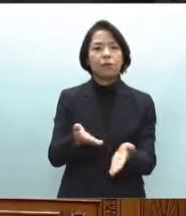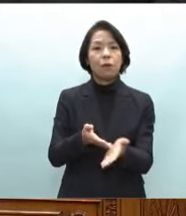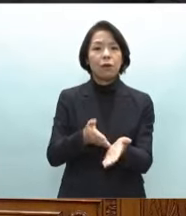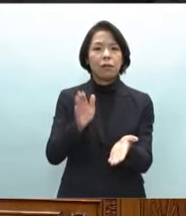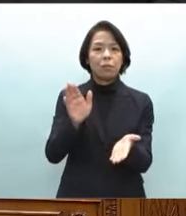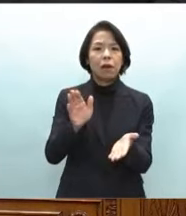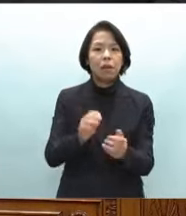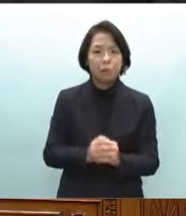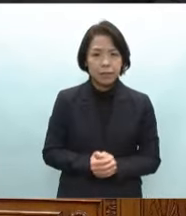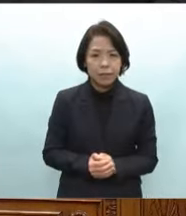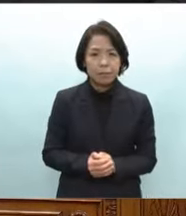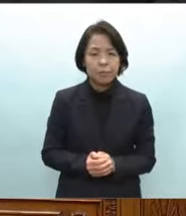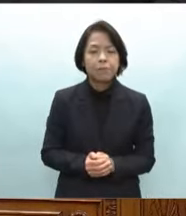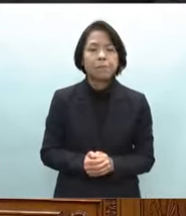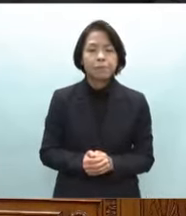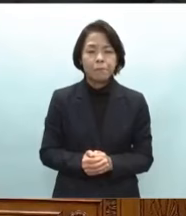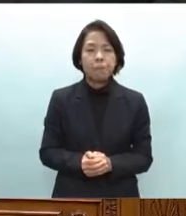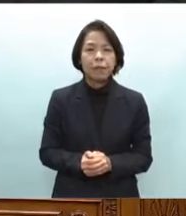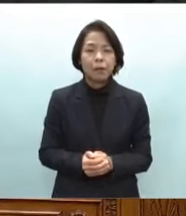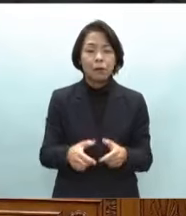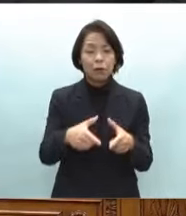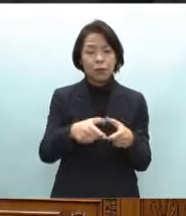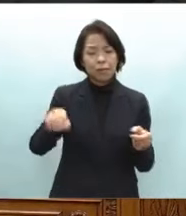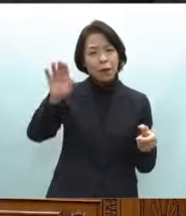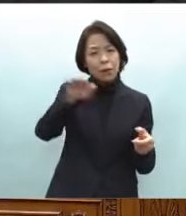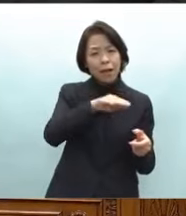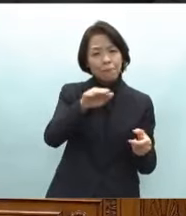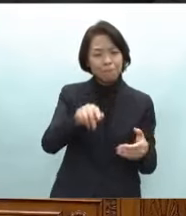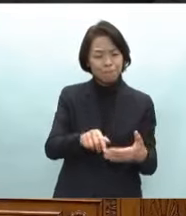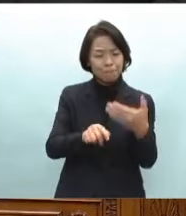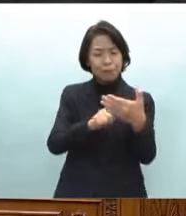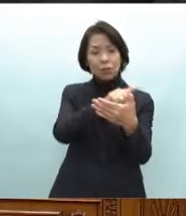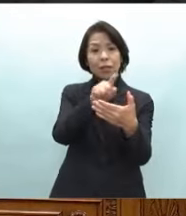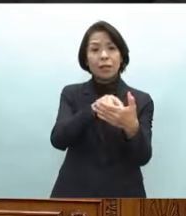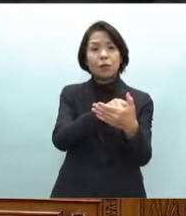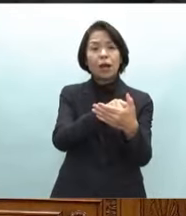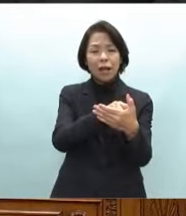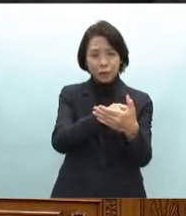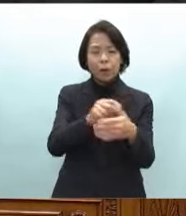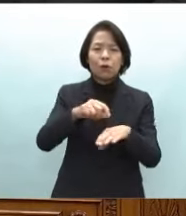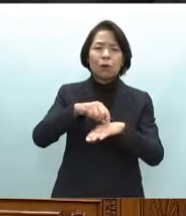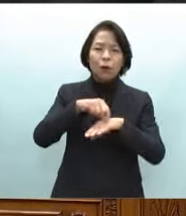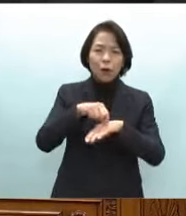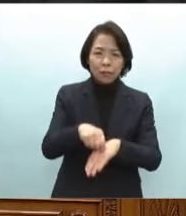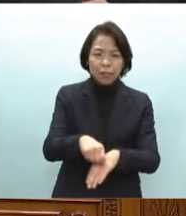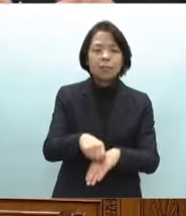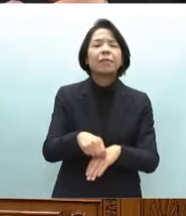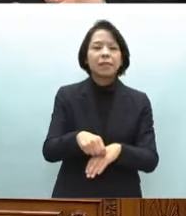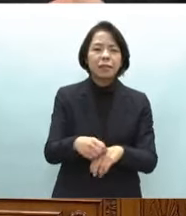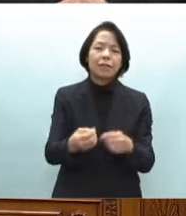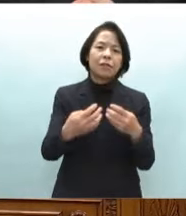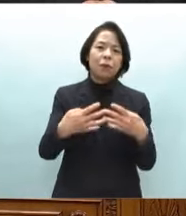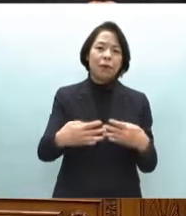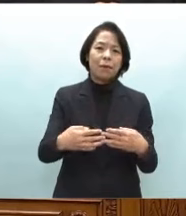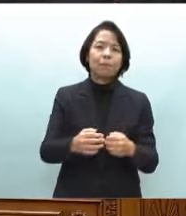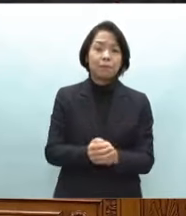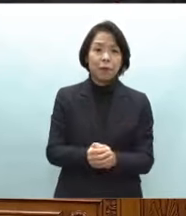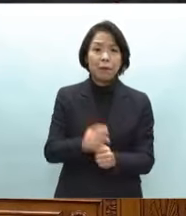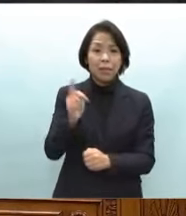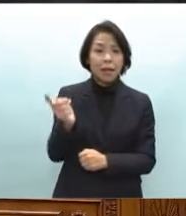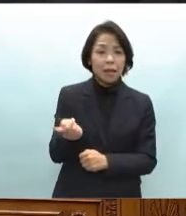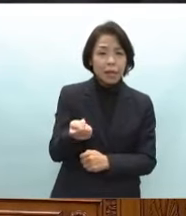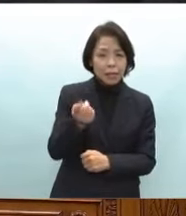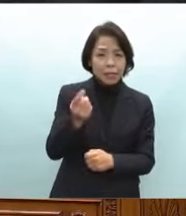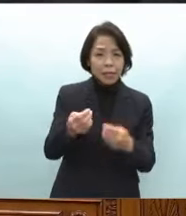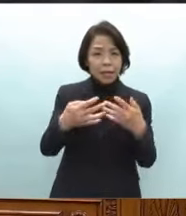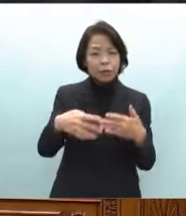われております日本海に突き出した野党半島の厳しい地位的条件自然条件の中